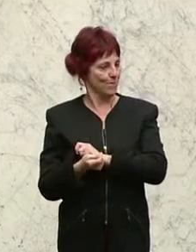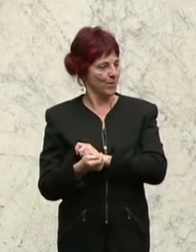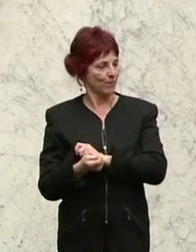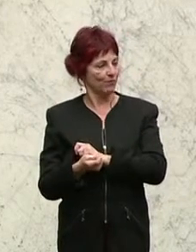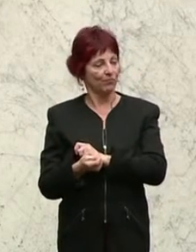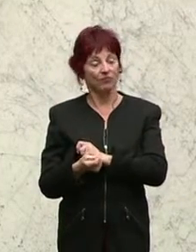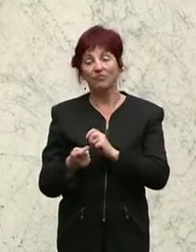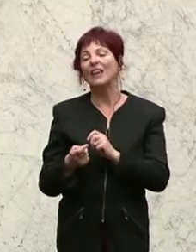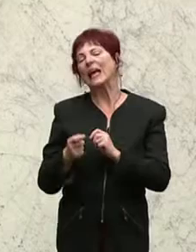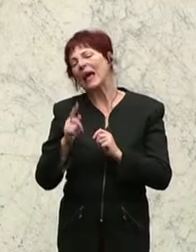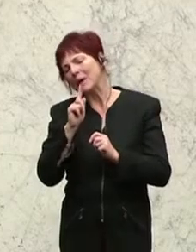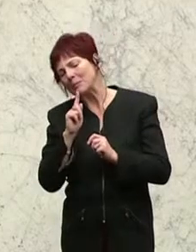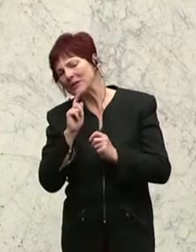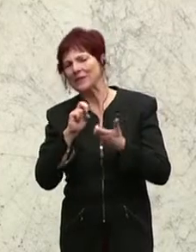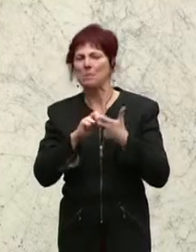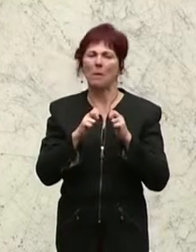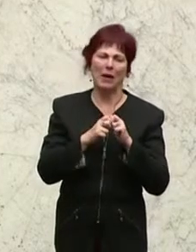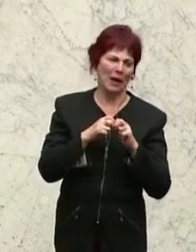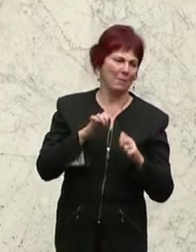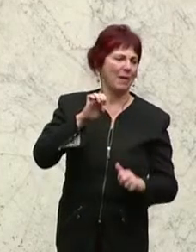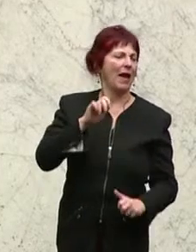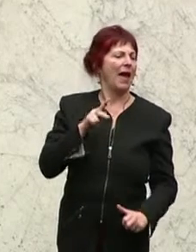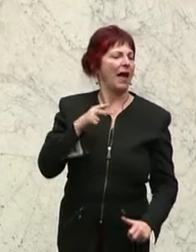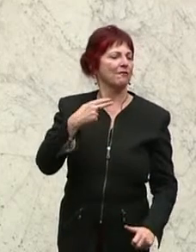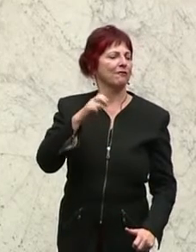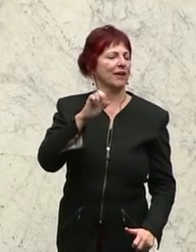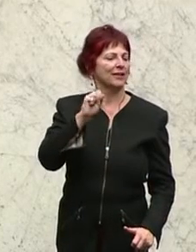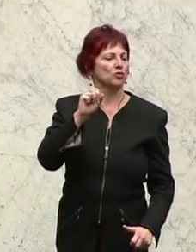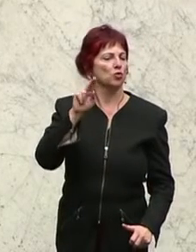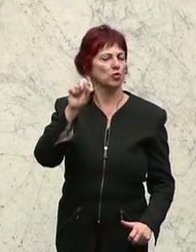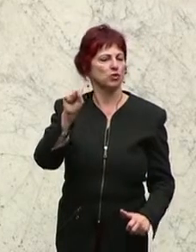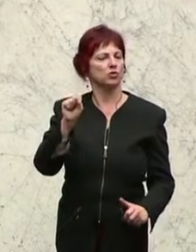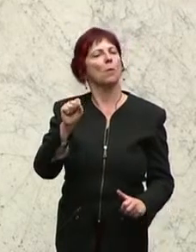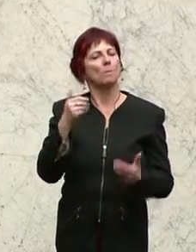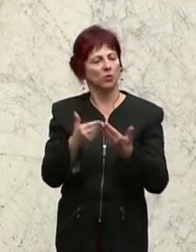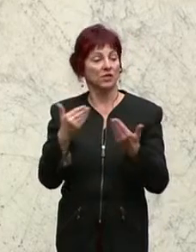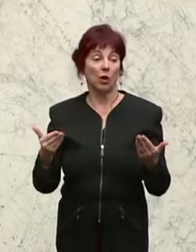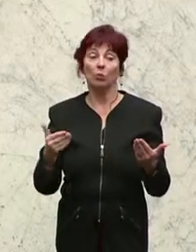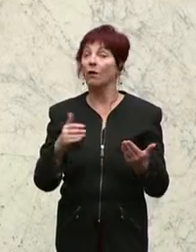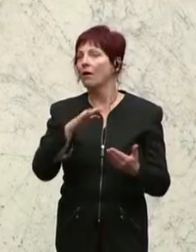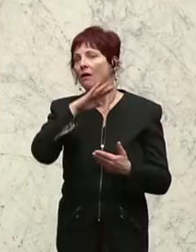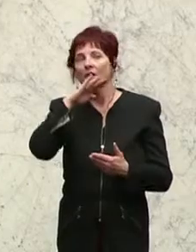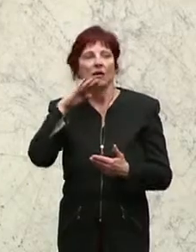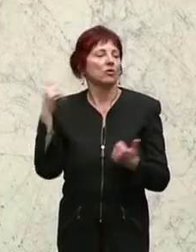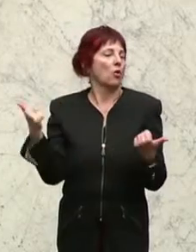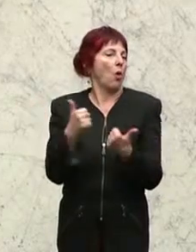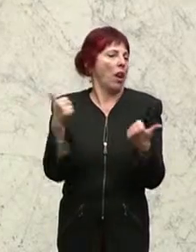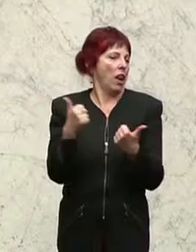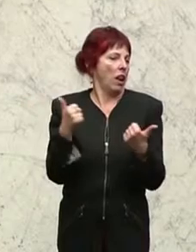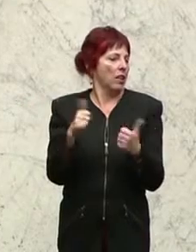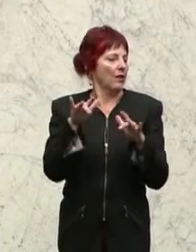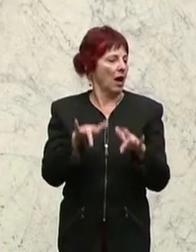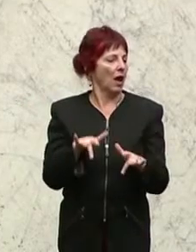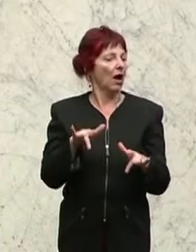Ein kleiner Schatten fällt auf das Ephesus-Museum, das glanzvoll ist und extrem besuchenswert, das aber natürlich